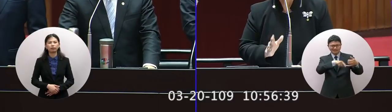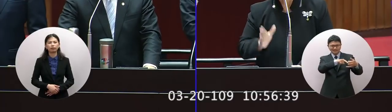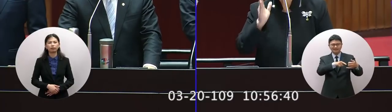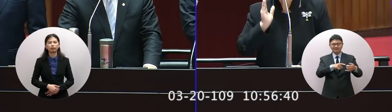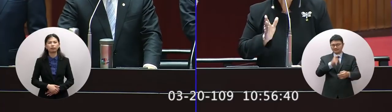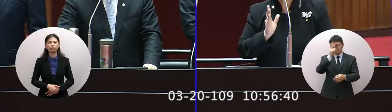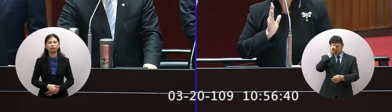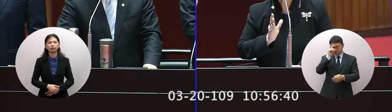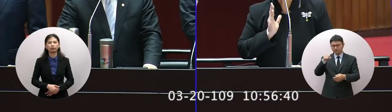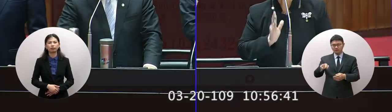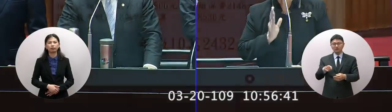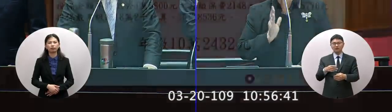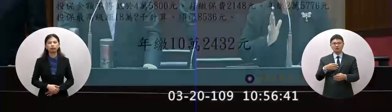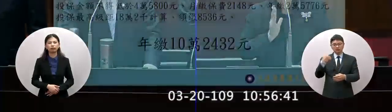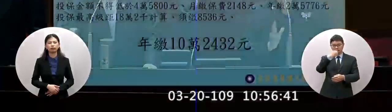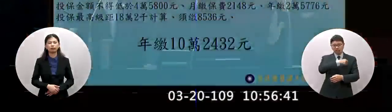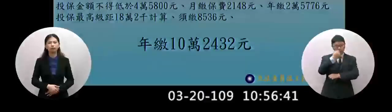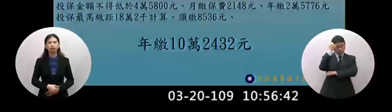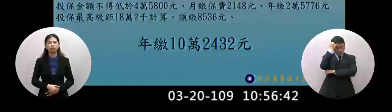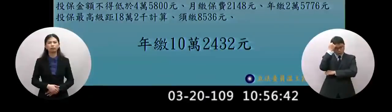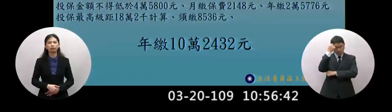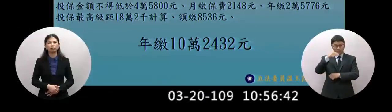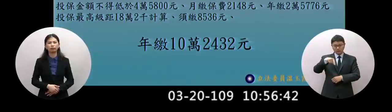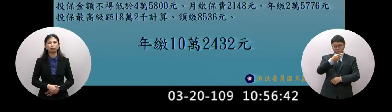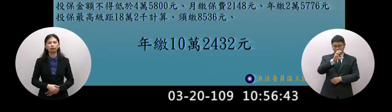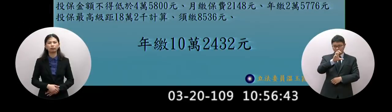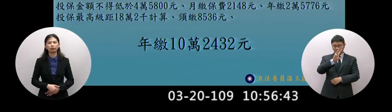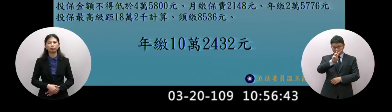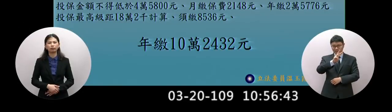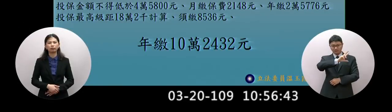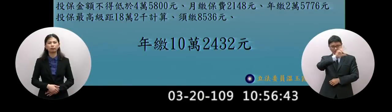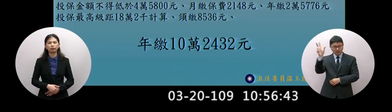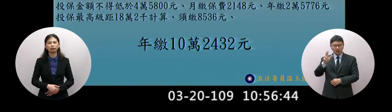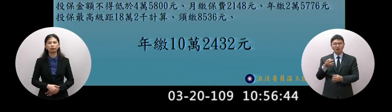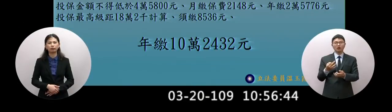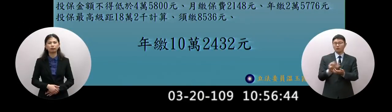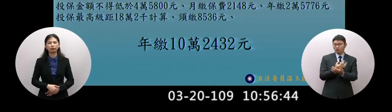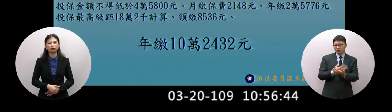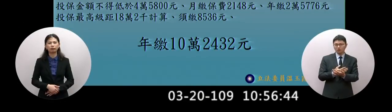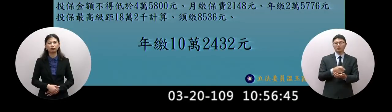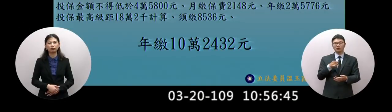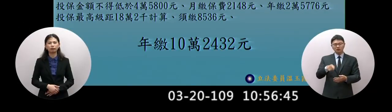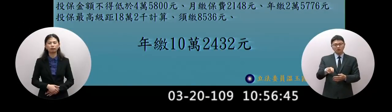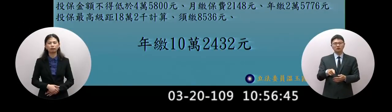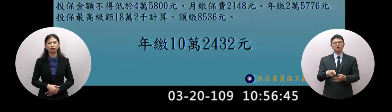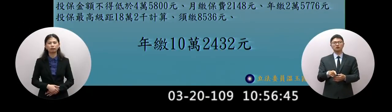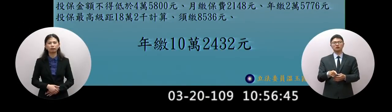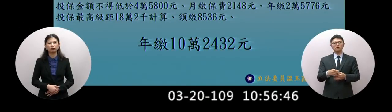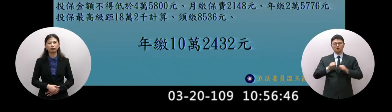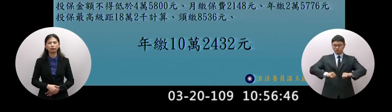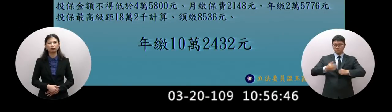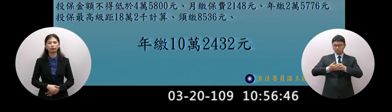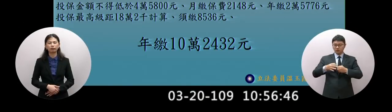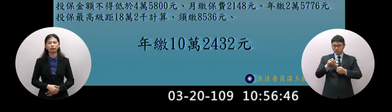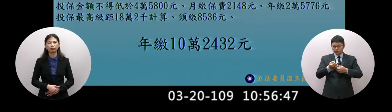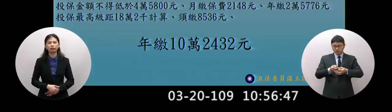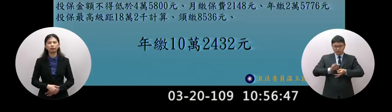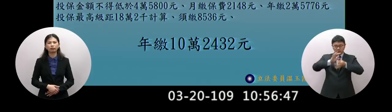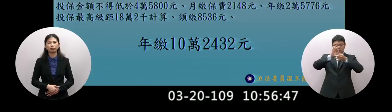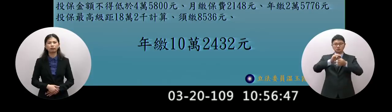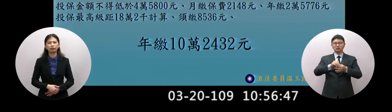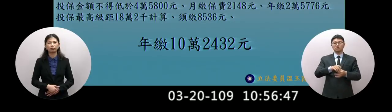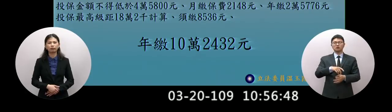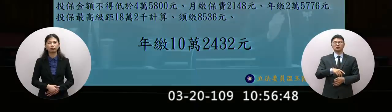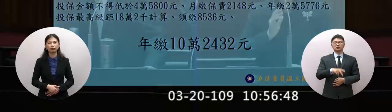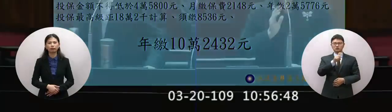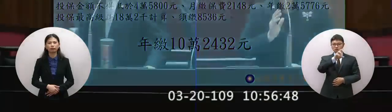提高不然在台灣剛才一百八十三天就要交最多的基劇要交到十萬五千最多要交到二萬